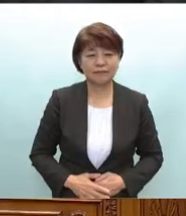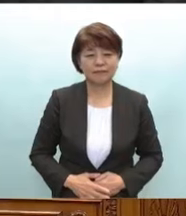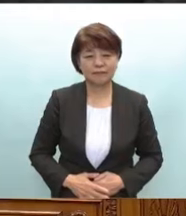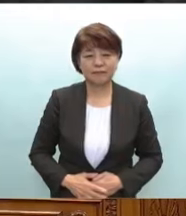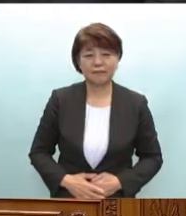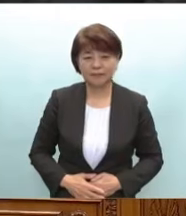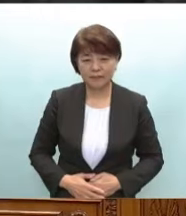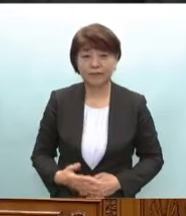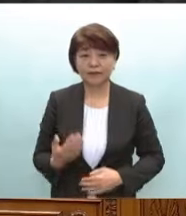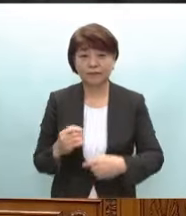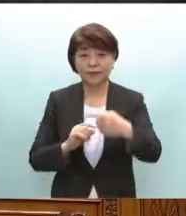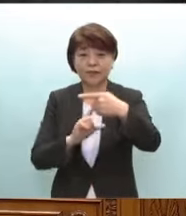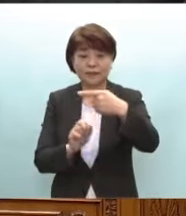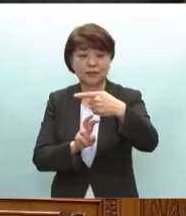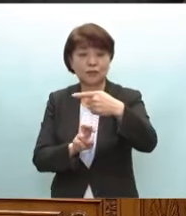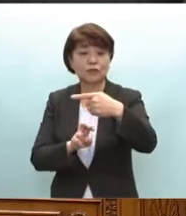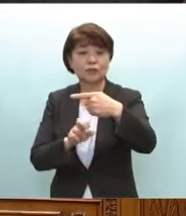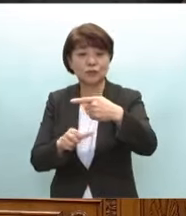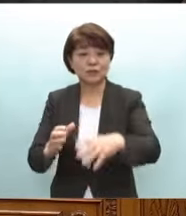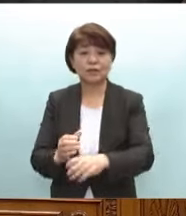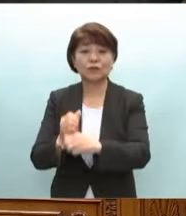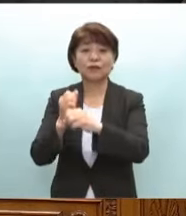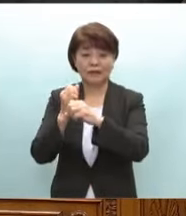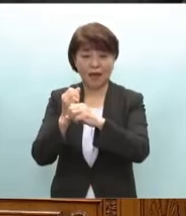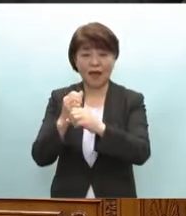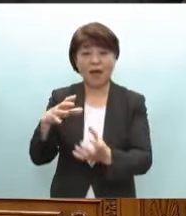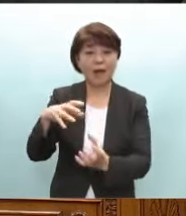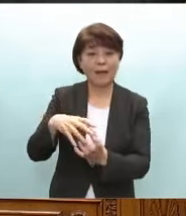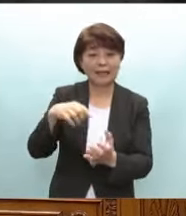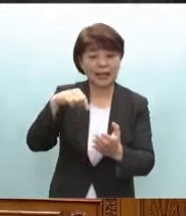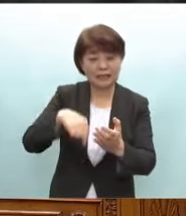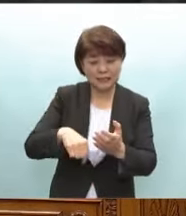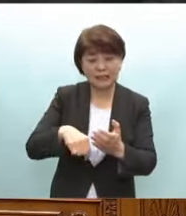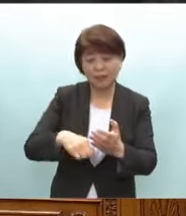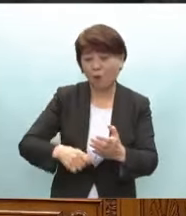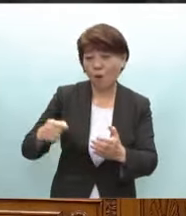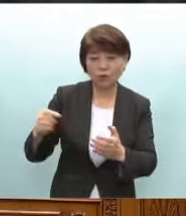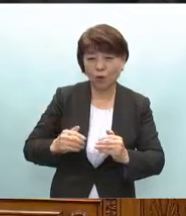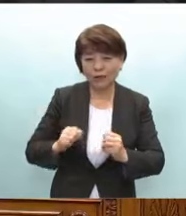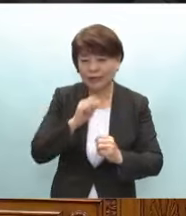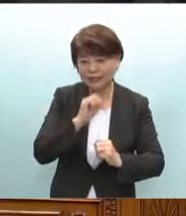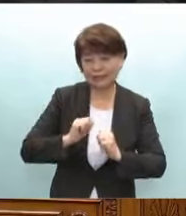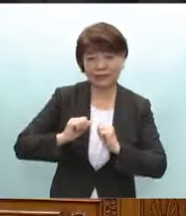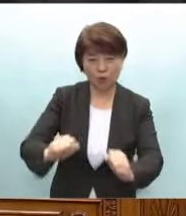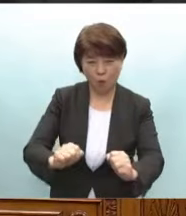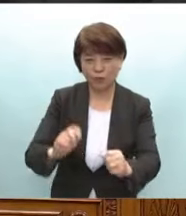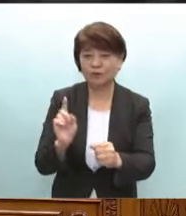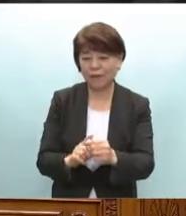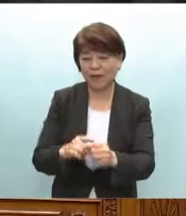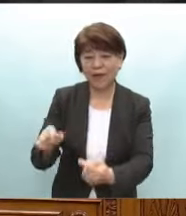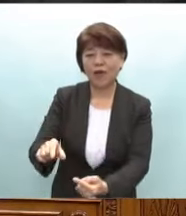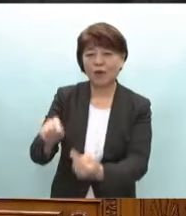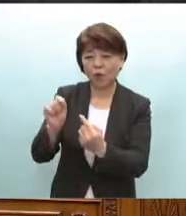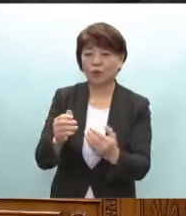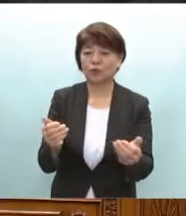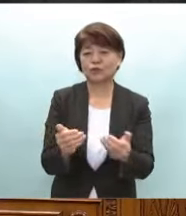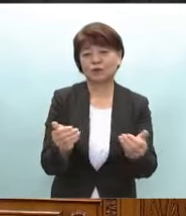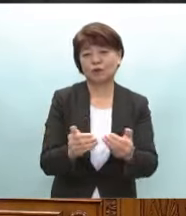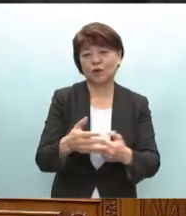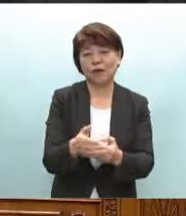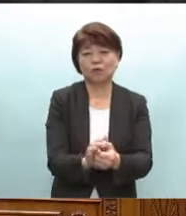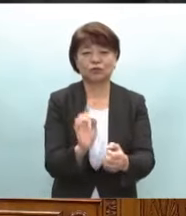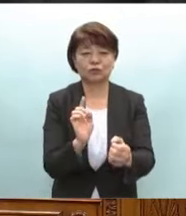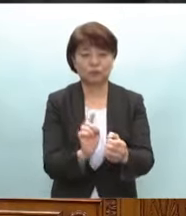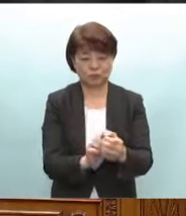併せて1月25日に取りまとめたパッケージの早期実行に加え雇用となりわいを守るとともに